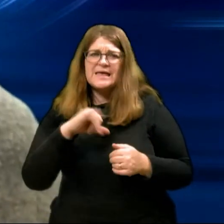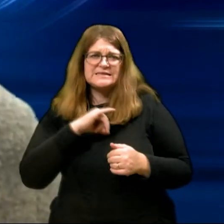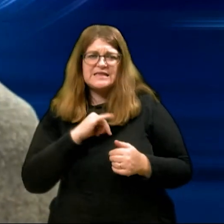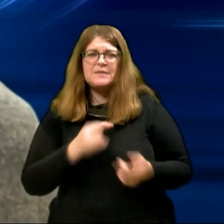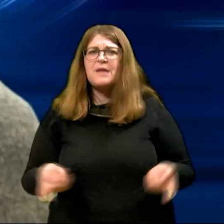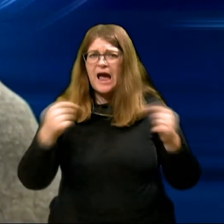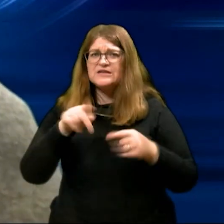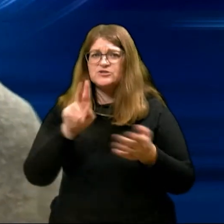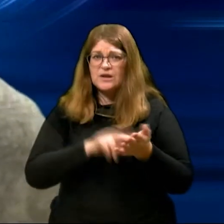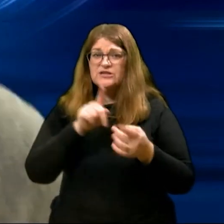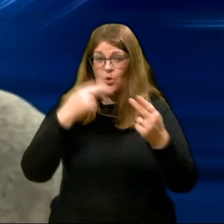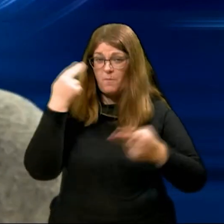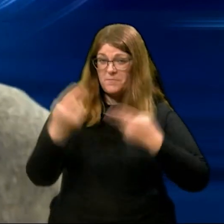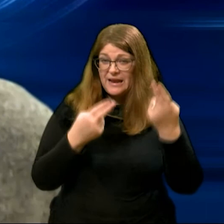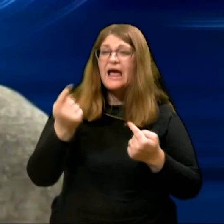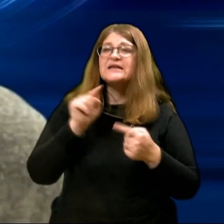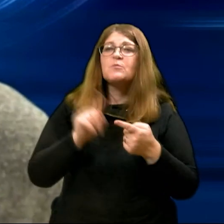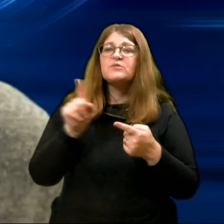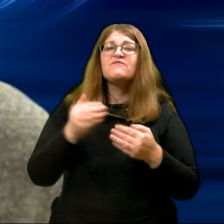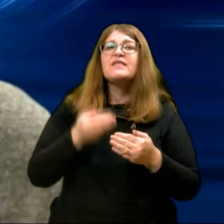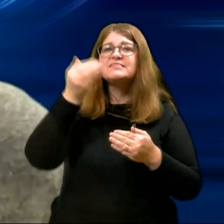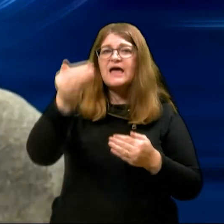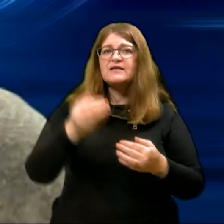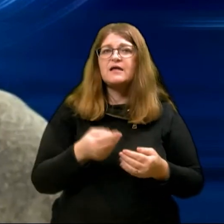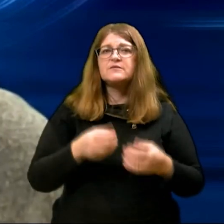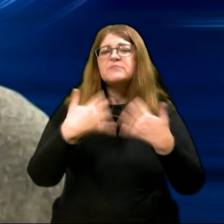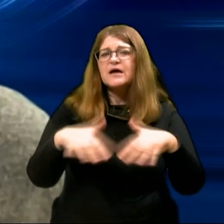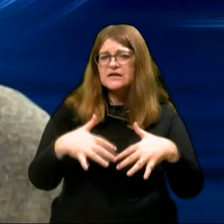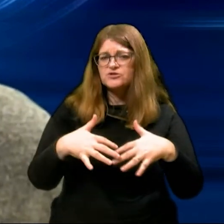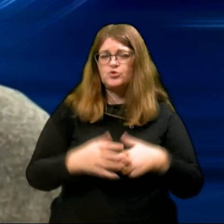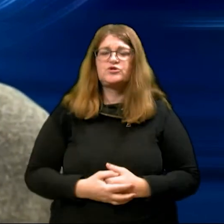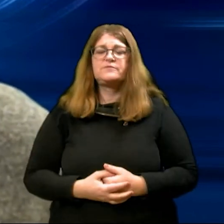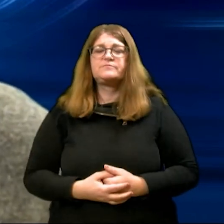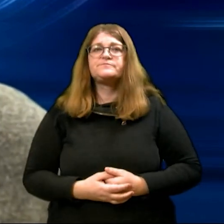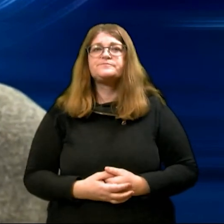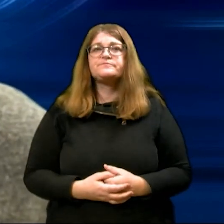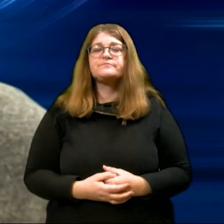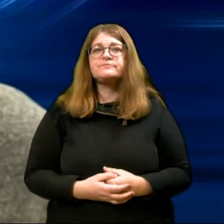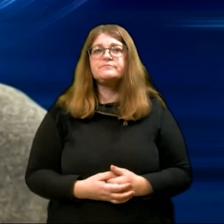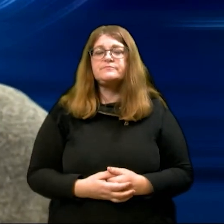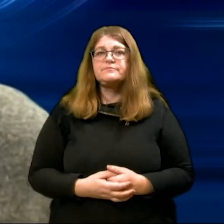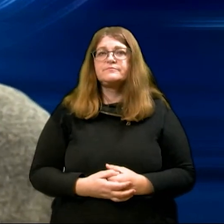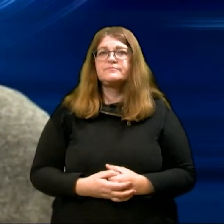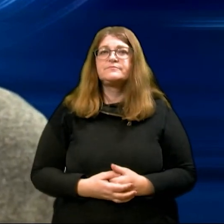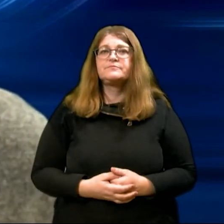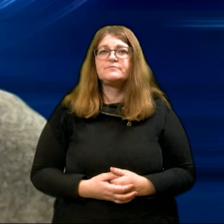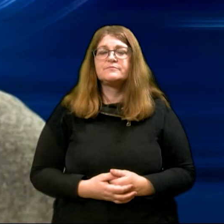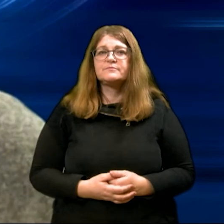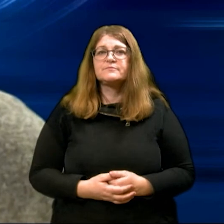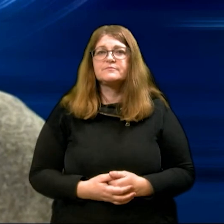dejansko to oni pregledali, ali ste vi naknadno im razložili, da ste imeli vsa potrebna dokazila in dokumente.